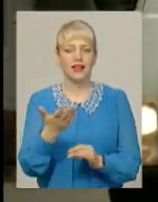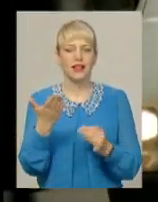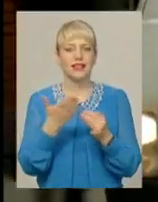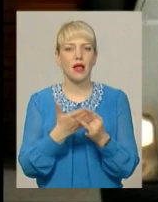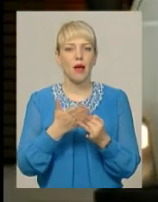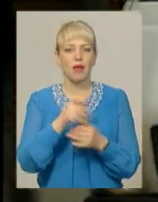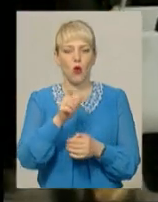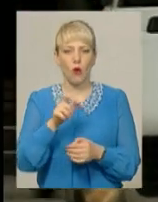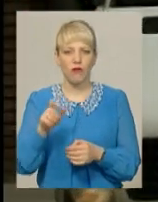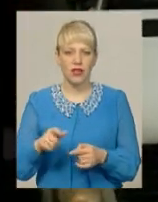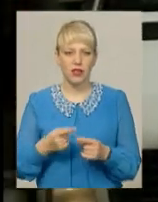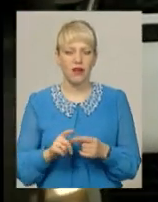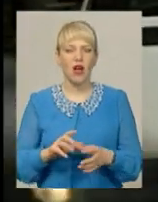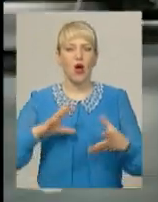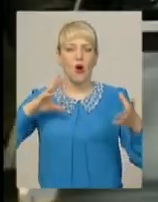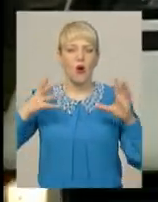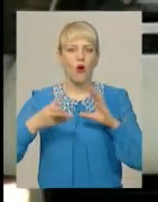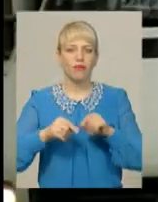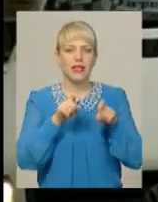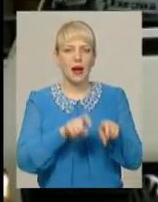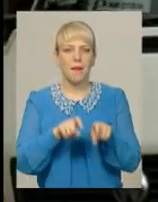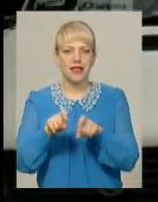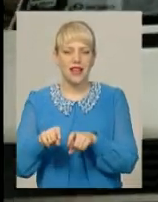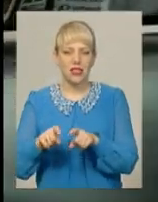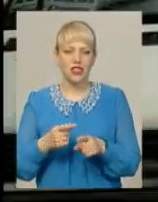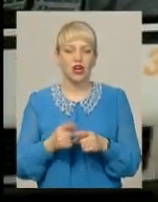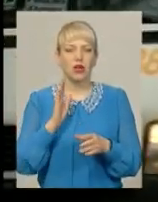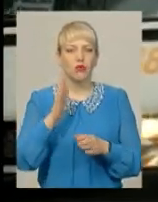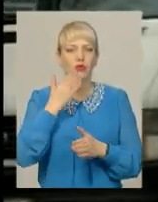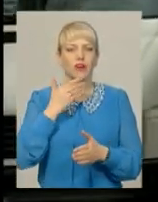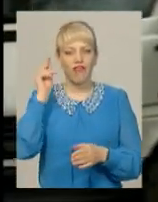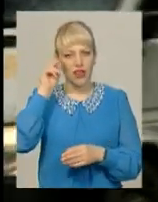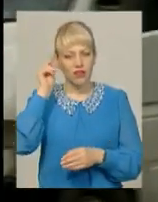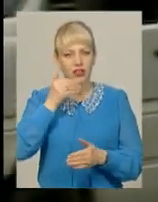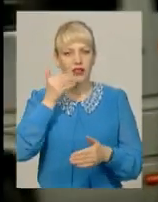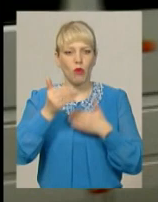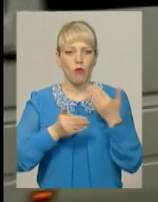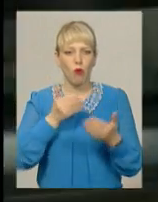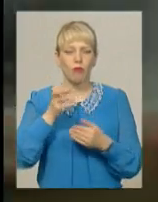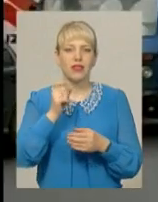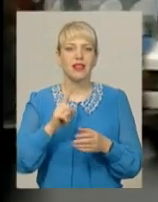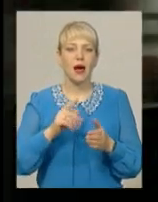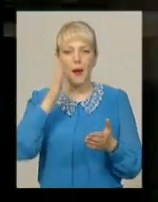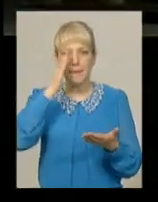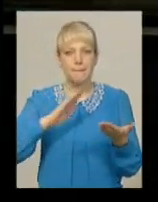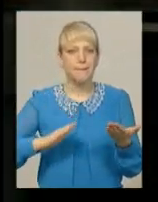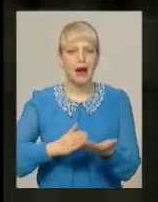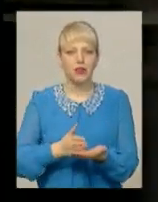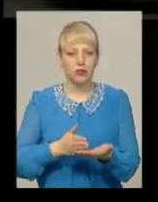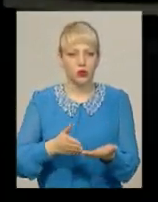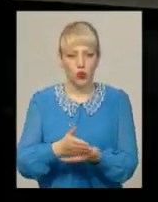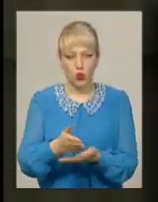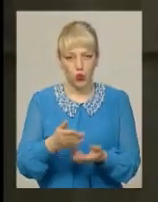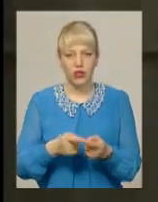обсяги пасажиропотоків та виконання графіку перевезень. Вивчатимуть і попит хмельничан на ті чи інші маршрути у новій транспортній системі.